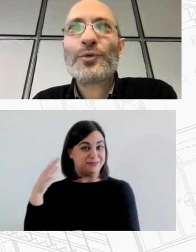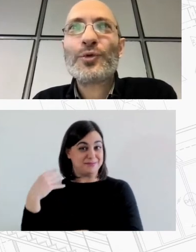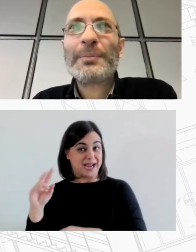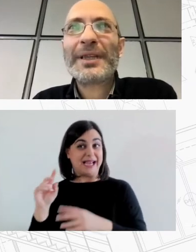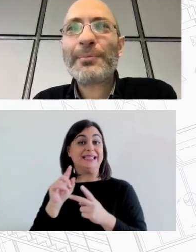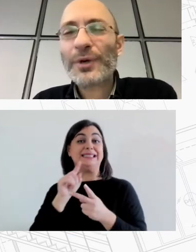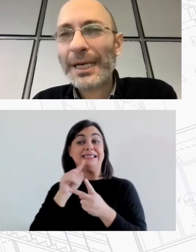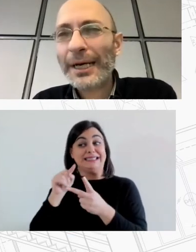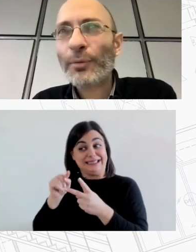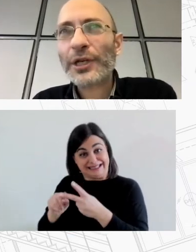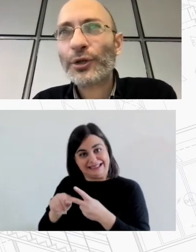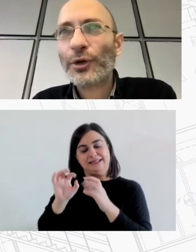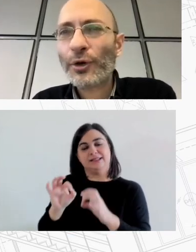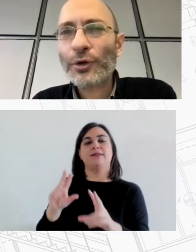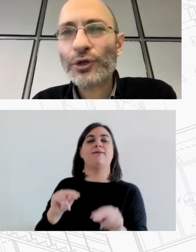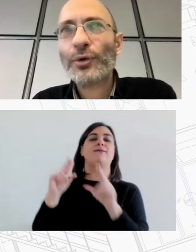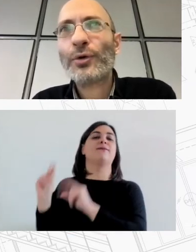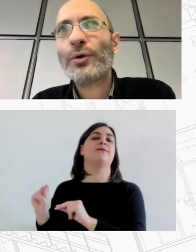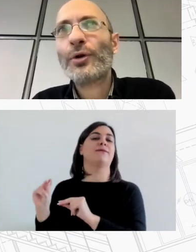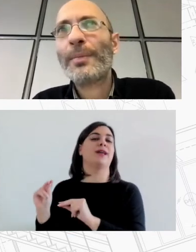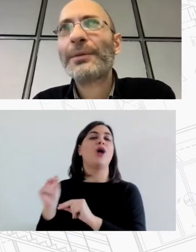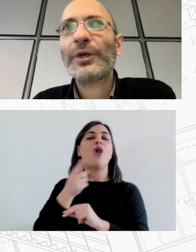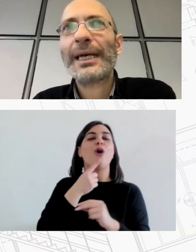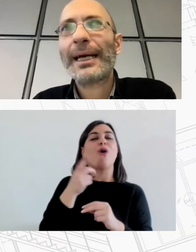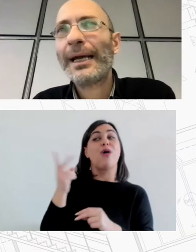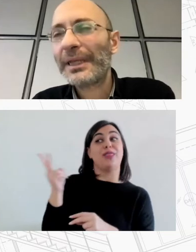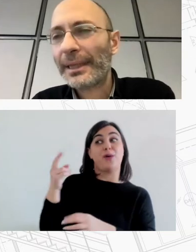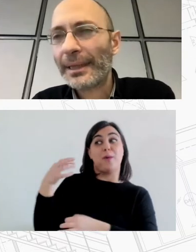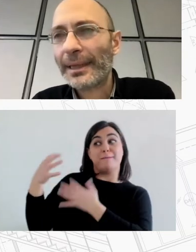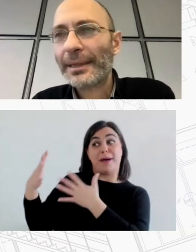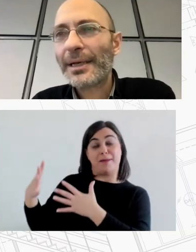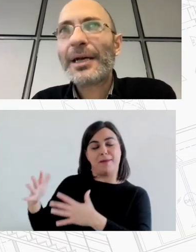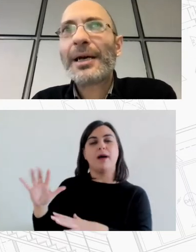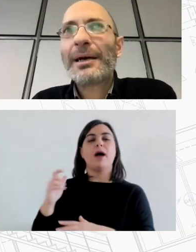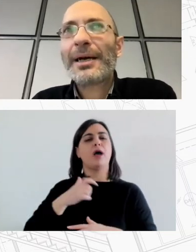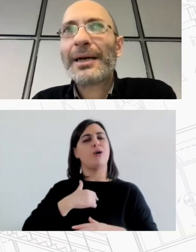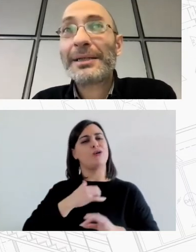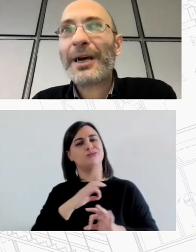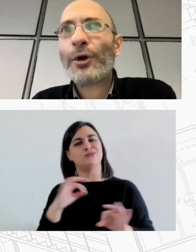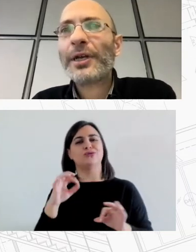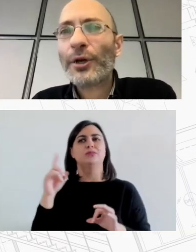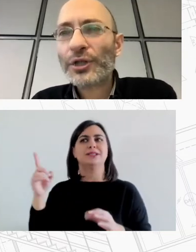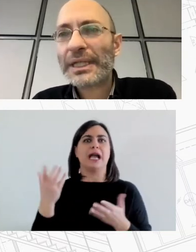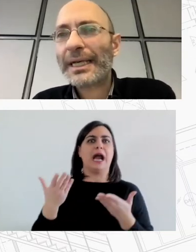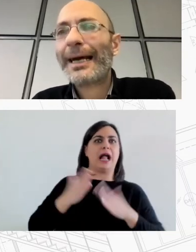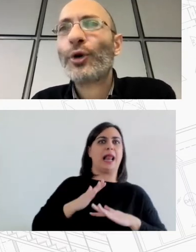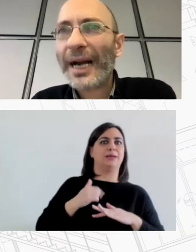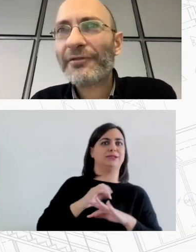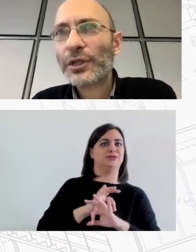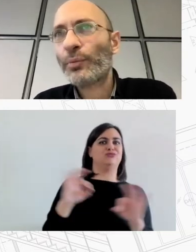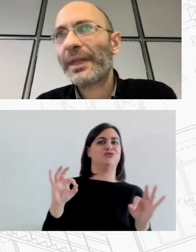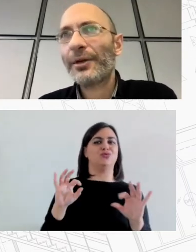Μου επιτρέπουν λίγο περισσότερο χρόνο στο κομμάτι που είχε να κάνει με την παραγωγή γνώσης, την